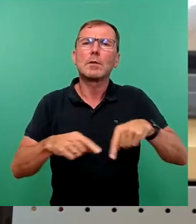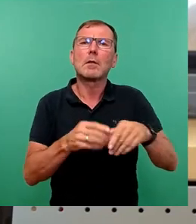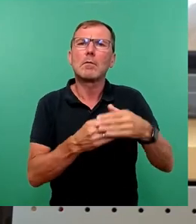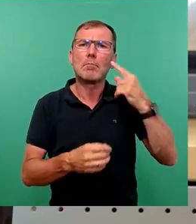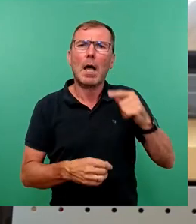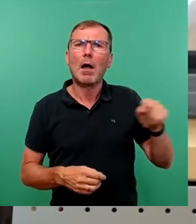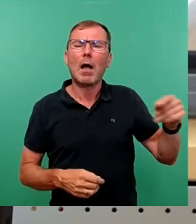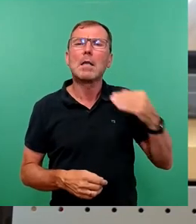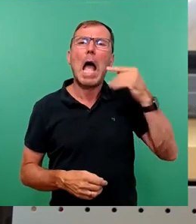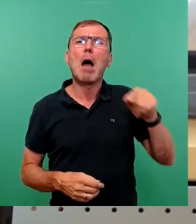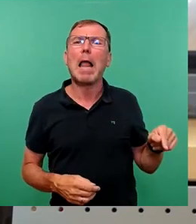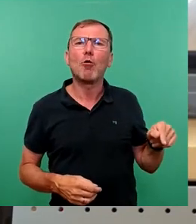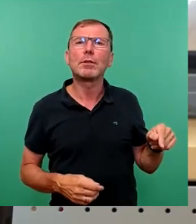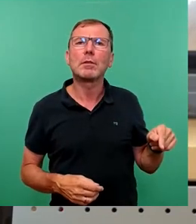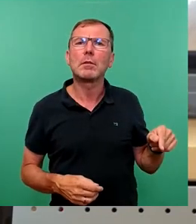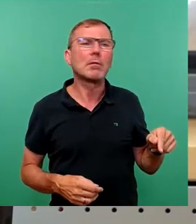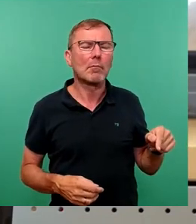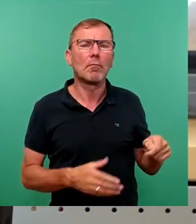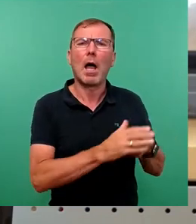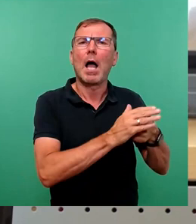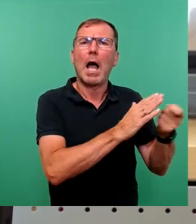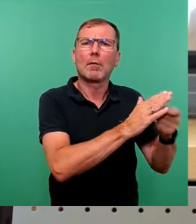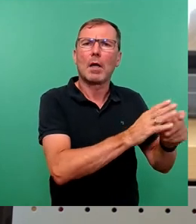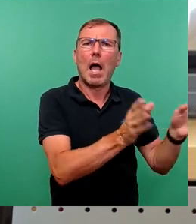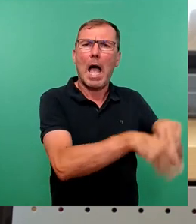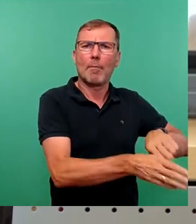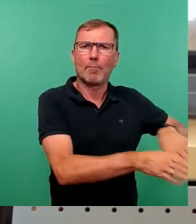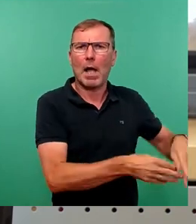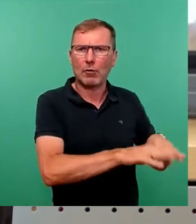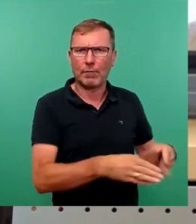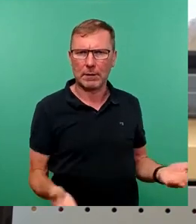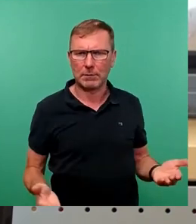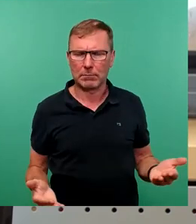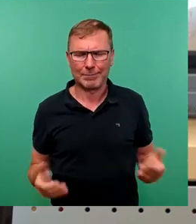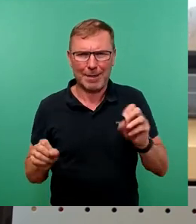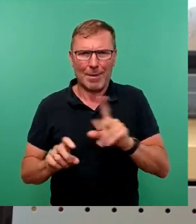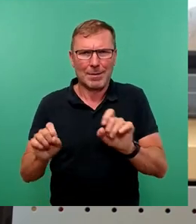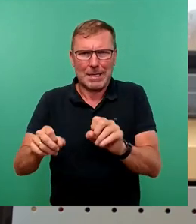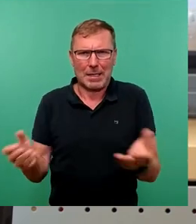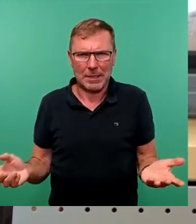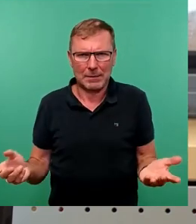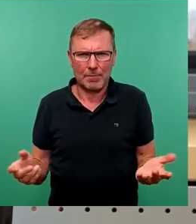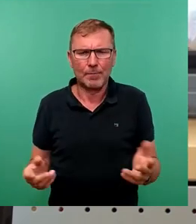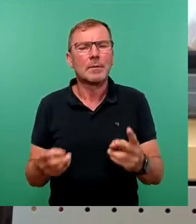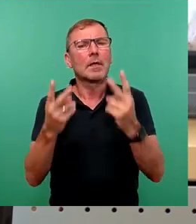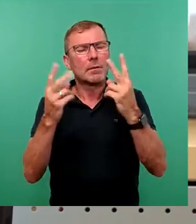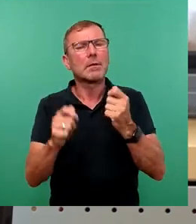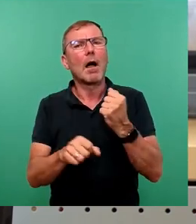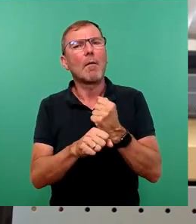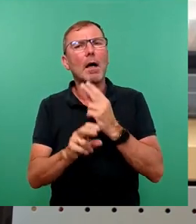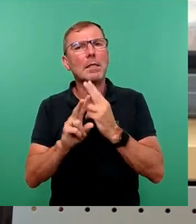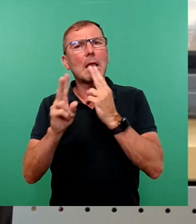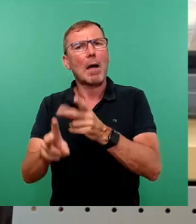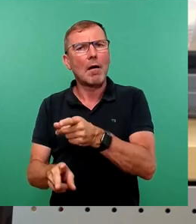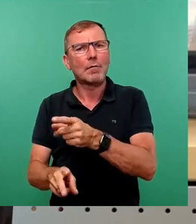Plauen das alles abgesetzt worden ist. Weiterhin war es uns wichtig, die Arbeit der Beauftragten nicht zu